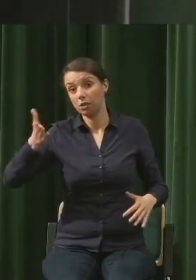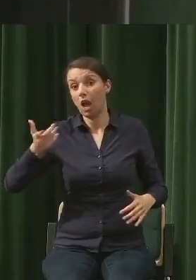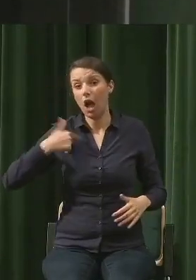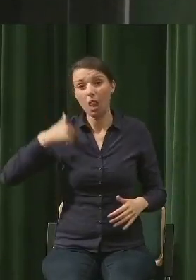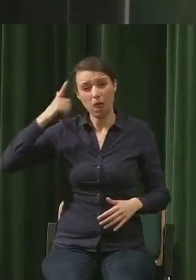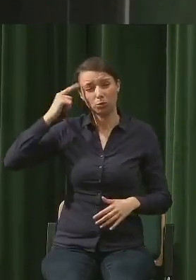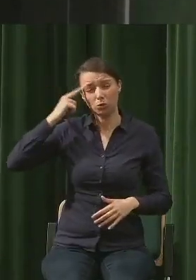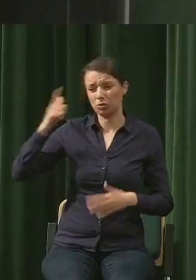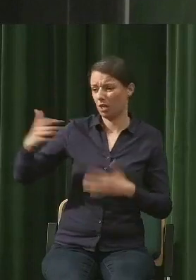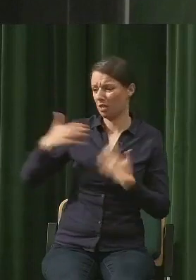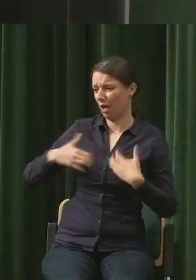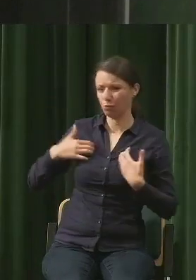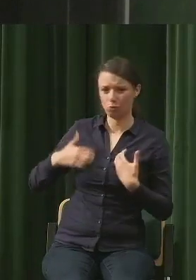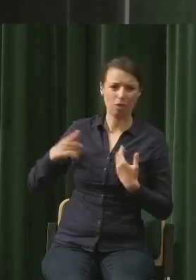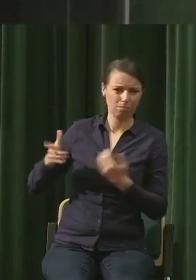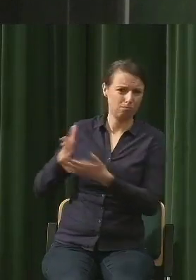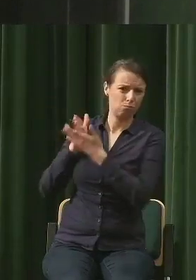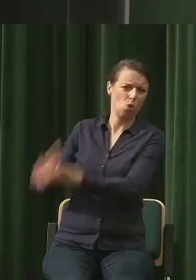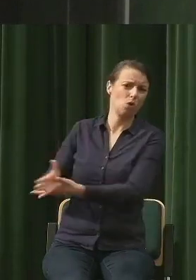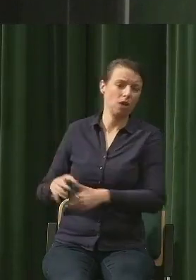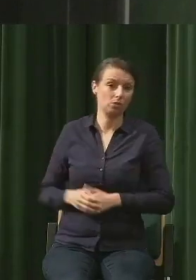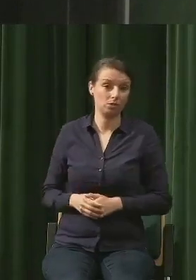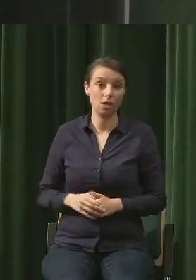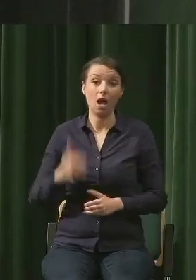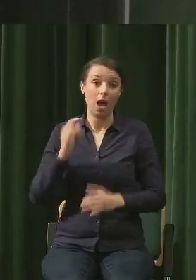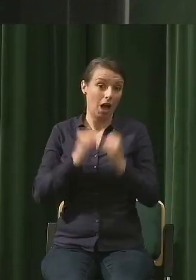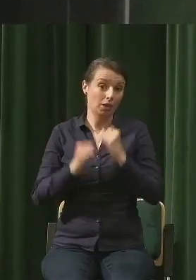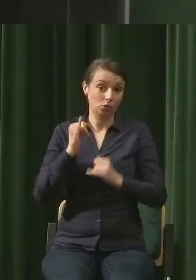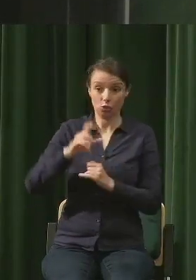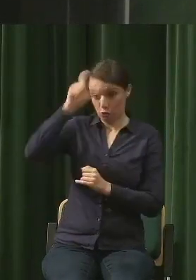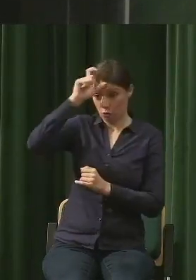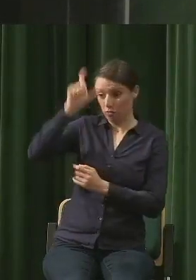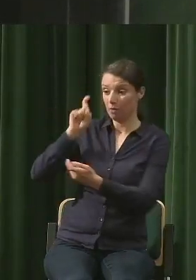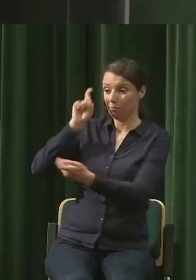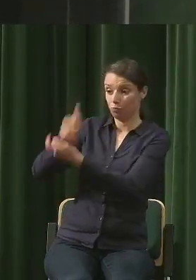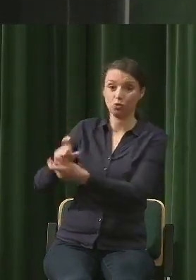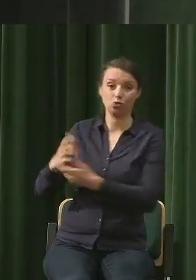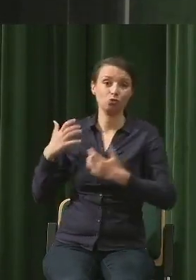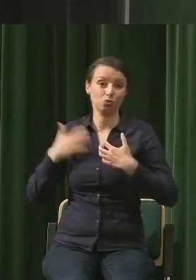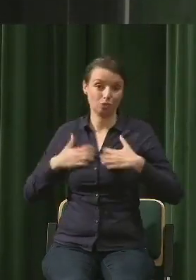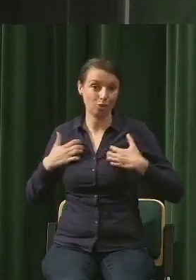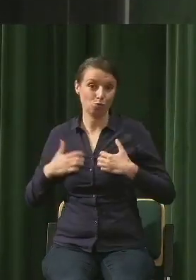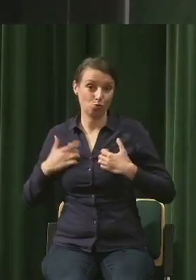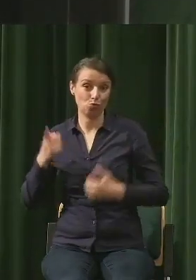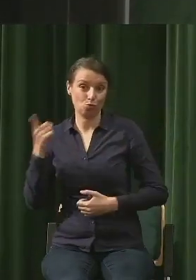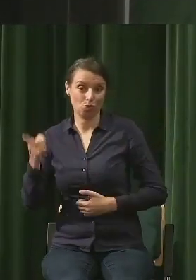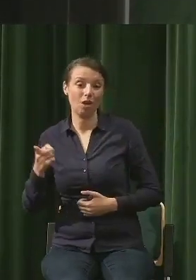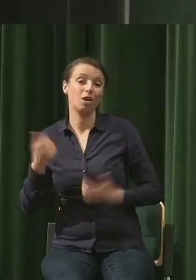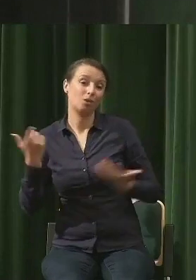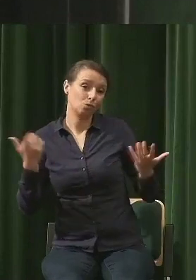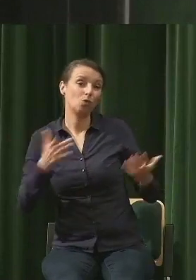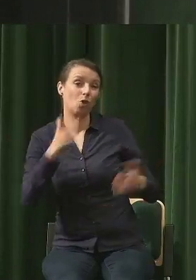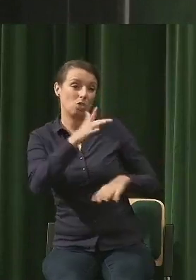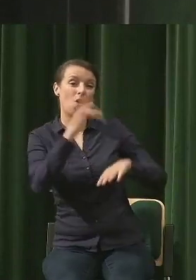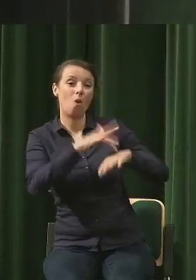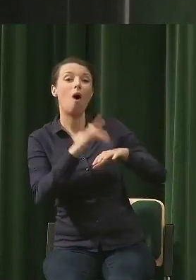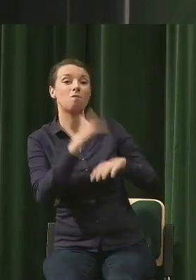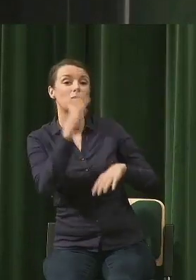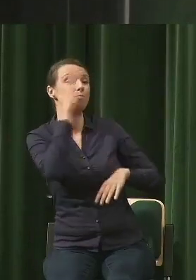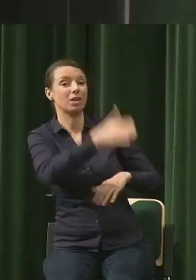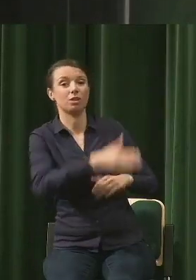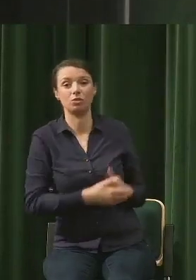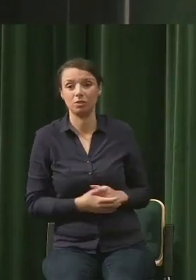poradzi. Jak człowiek będzie wbrew naturze działać, no to prędzej czy później to człowiek wygra, no tak jak w starym żarcie o